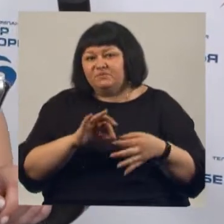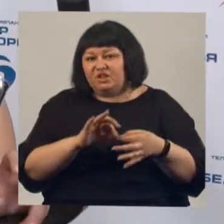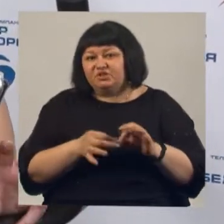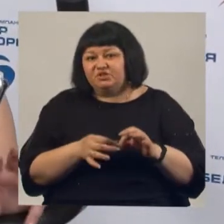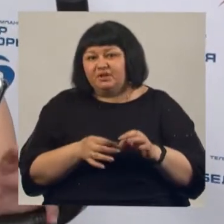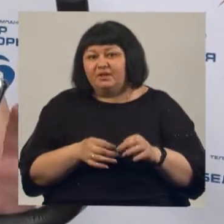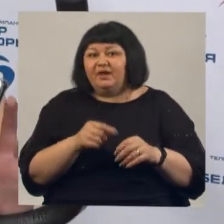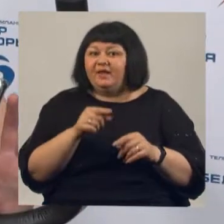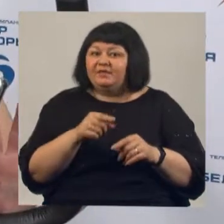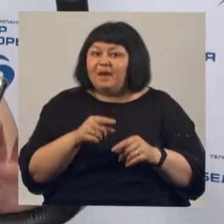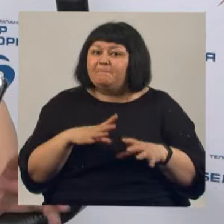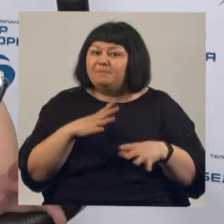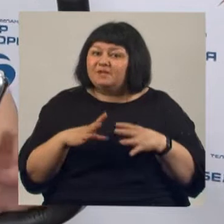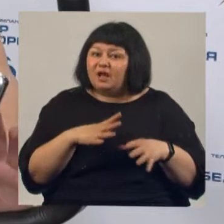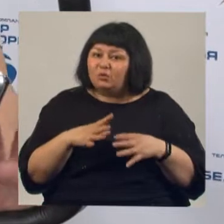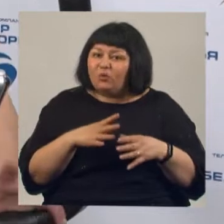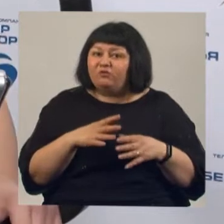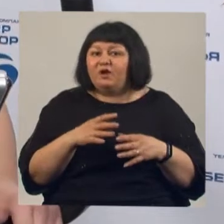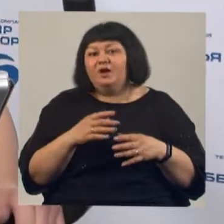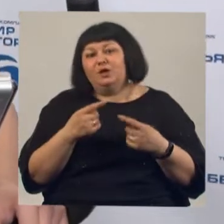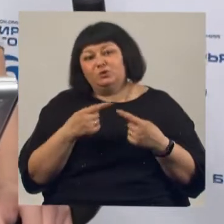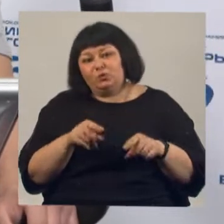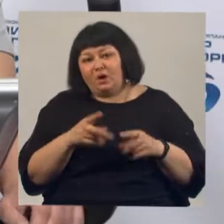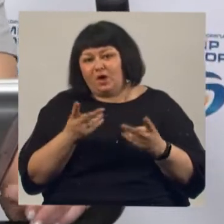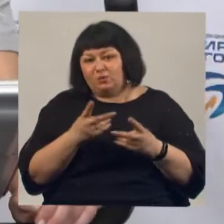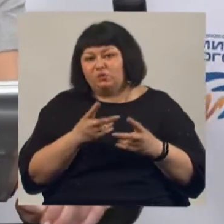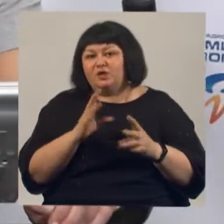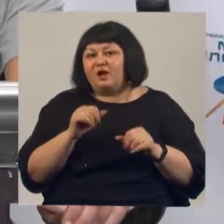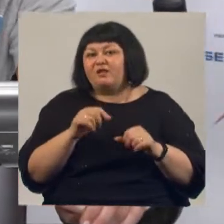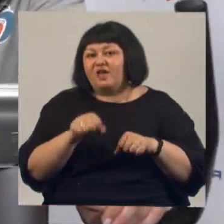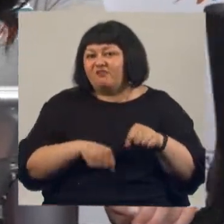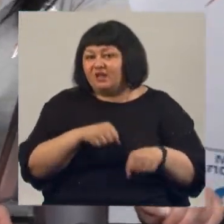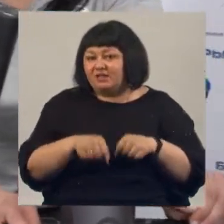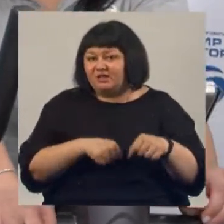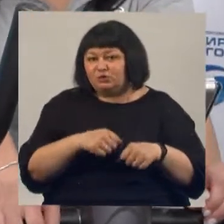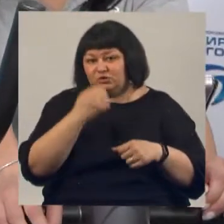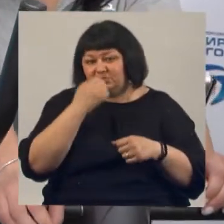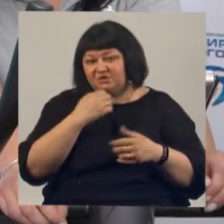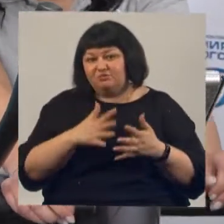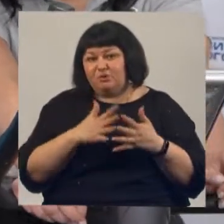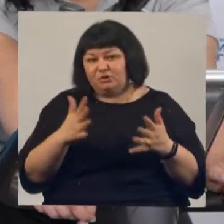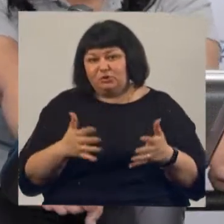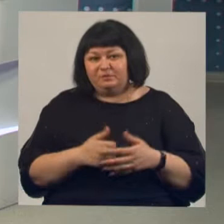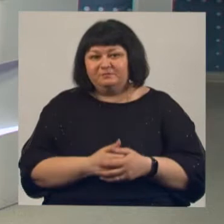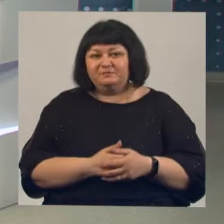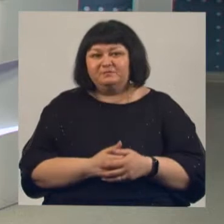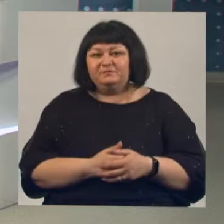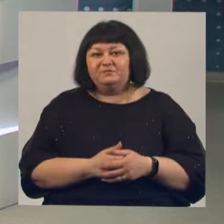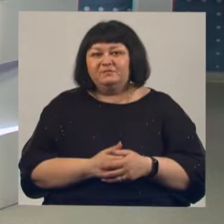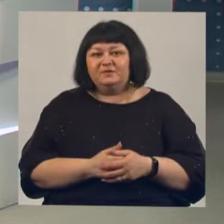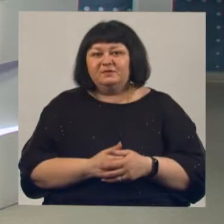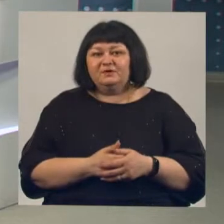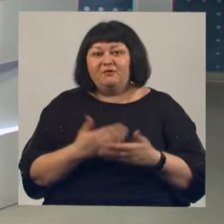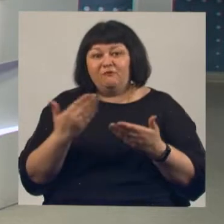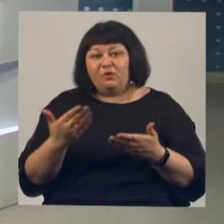Там не такая подготовка, как на велотренажере. Спасибо большое. Студия? Ну, вот